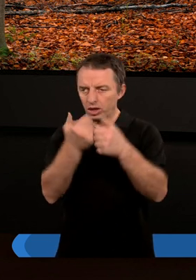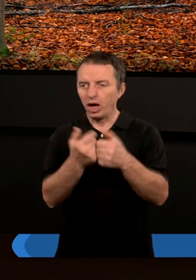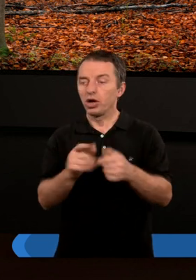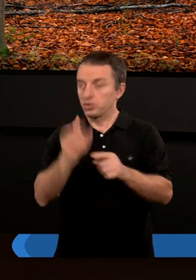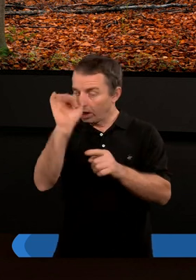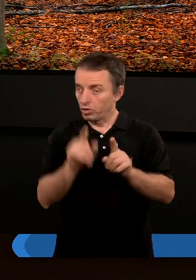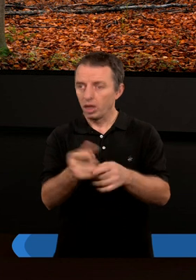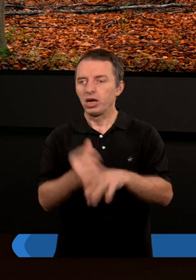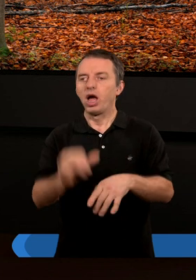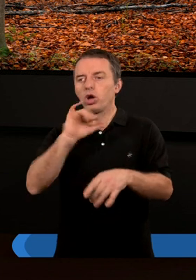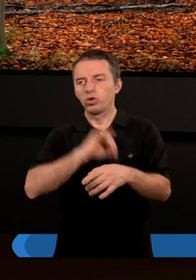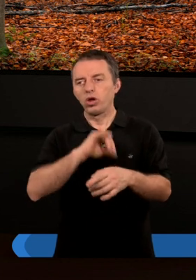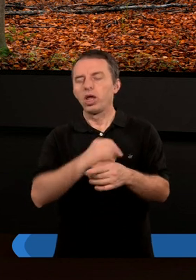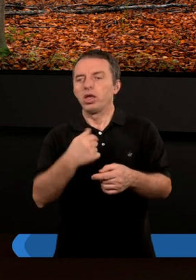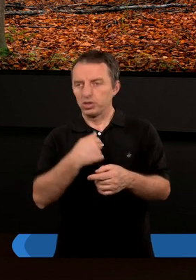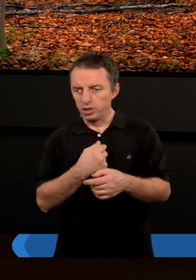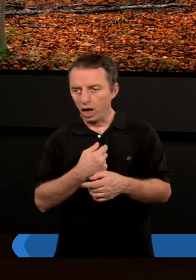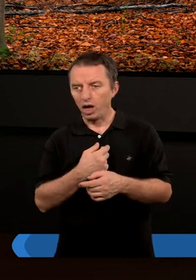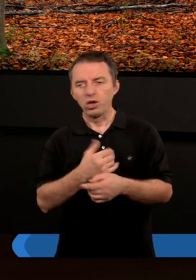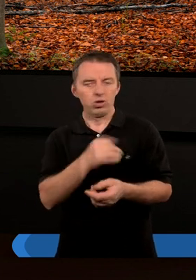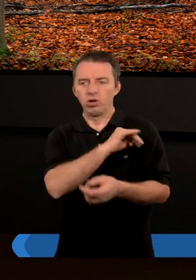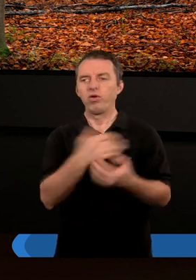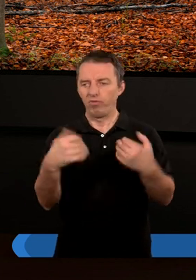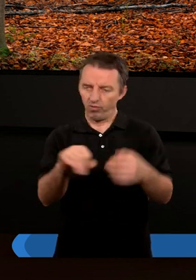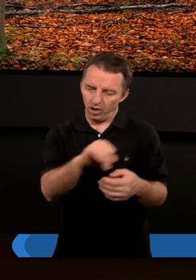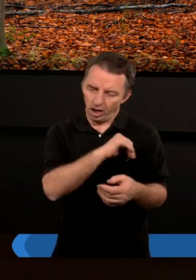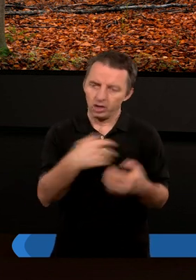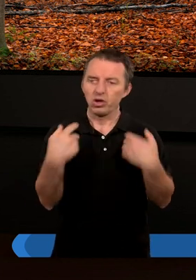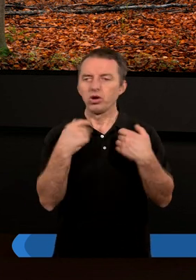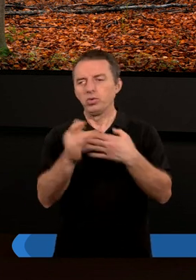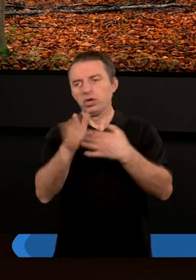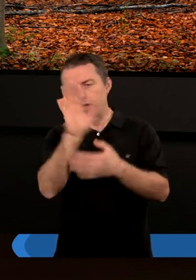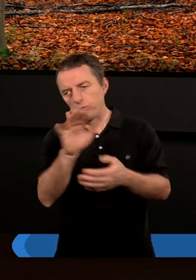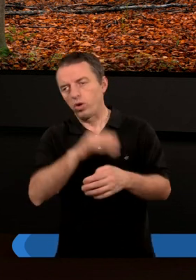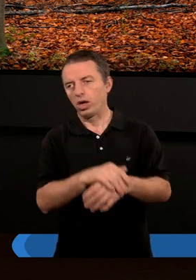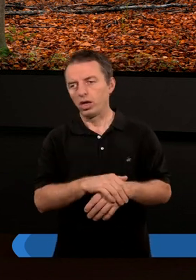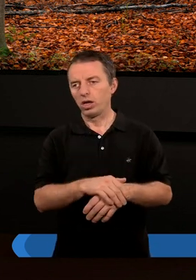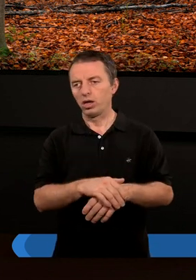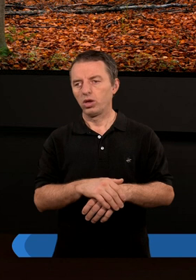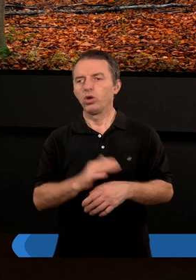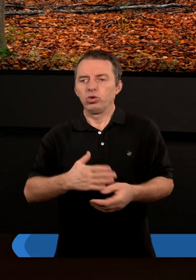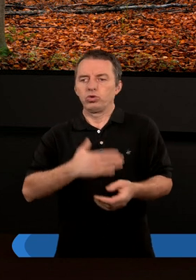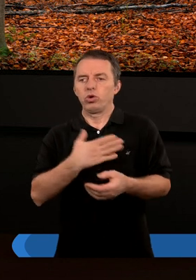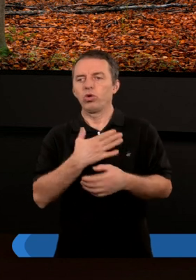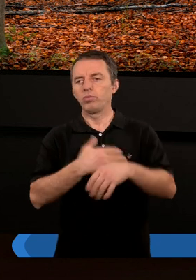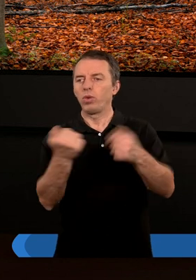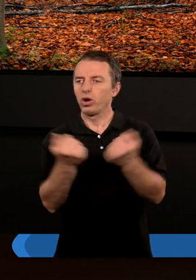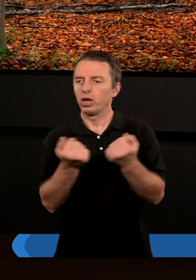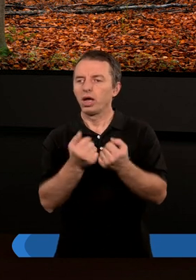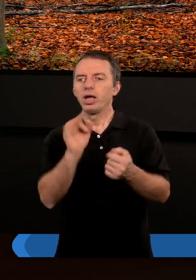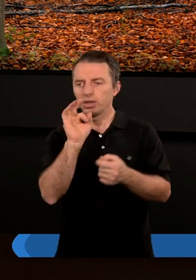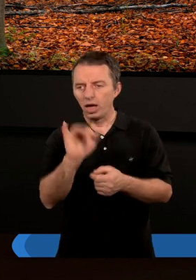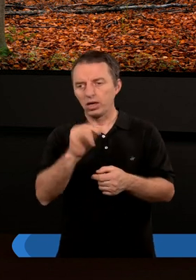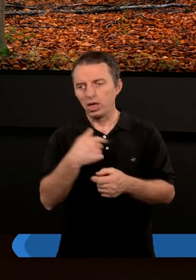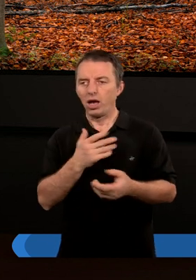dziele, ale na sobie. I byśmy sobie myśleli, a Grzesiek, już tak fajnie żyjesz, jesteś blisko Boga. I byśmy się czuli mocni.